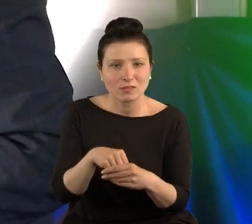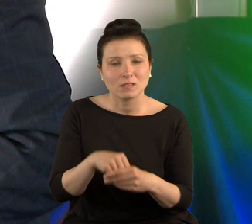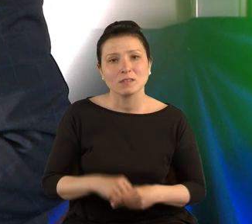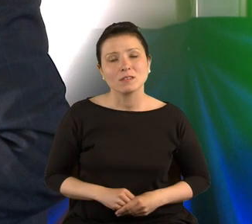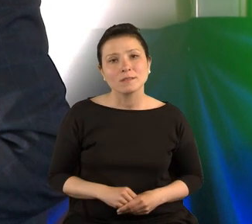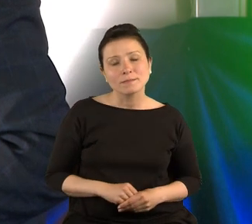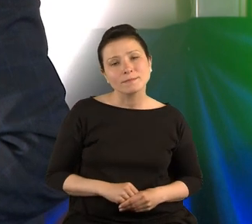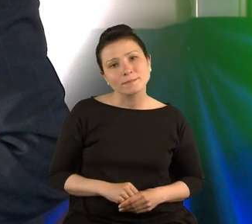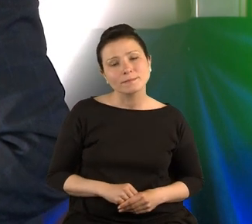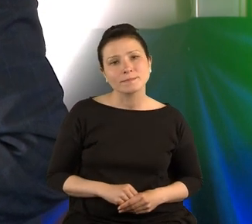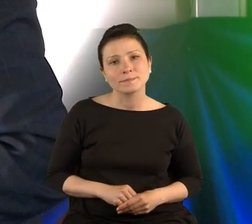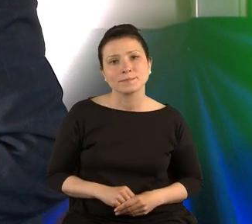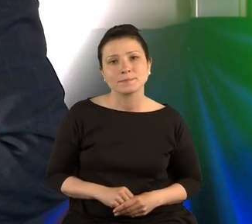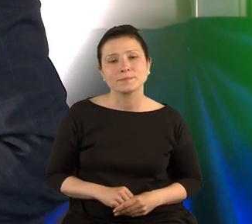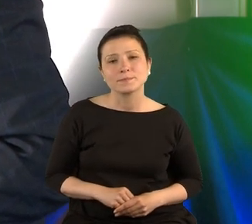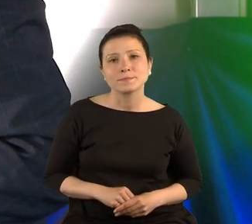w świecie.